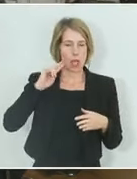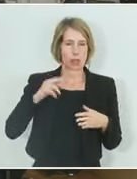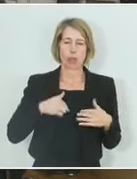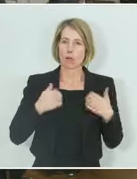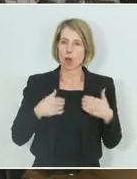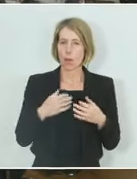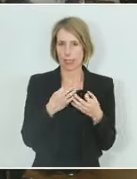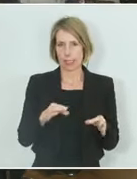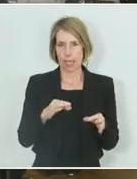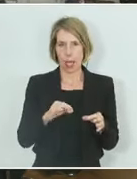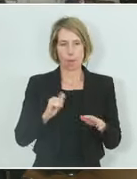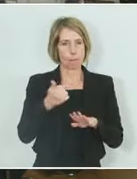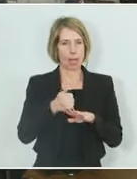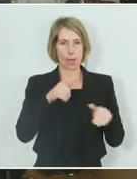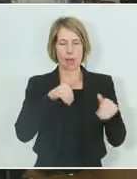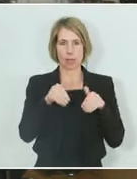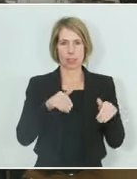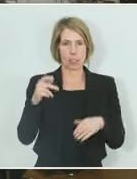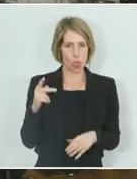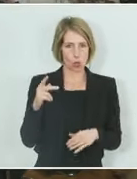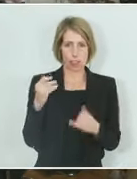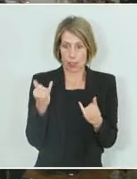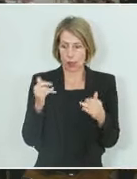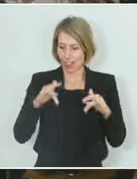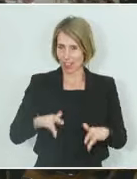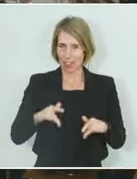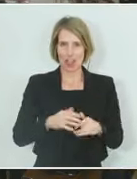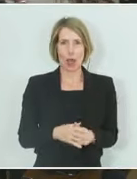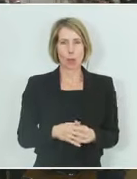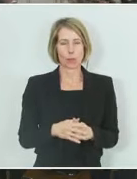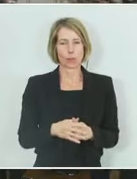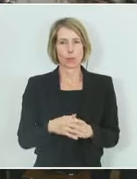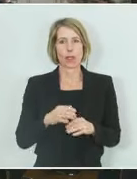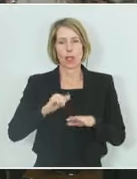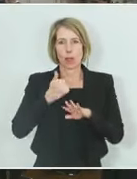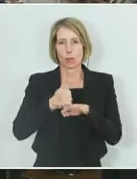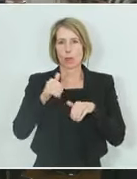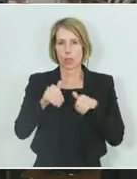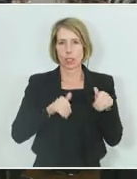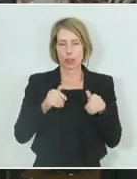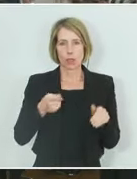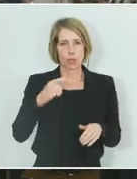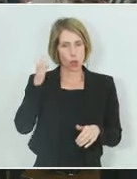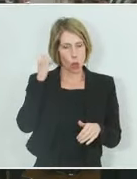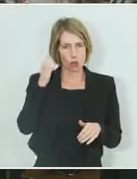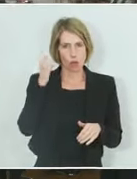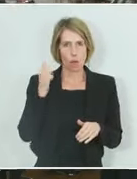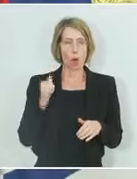Kurti heute hier bei uns zu Gast ist. Der Premierminister des Kosovo ist nicht